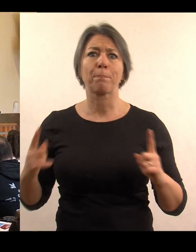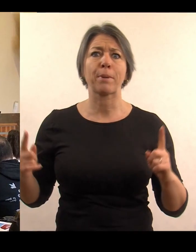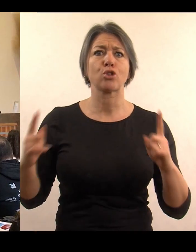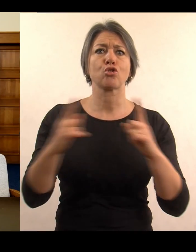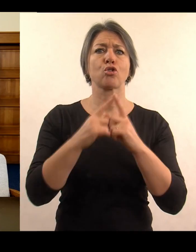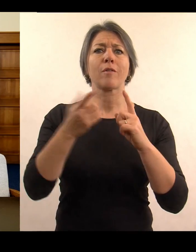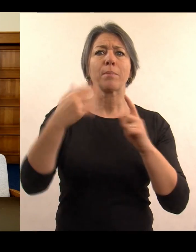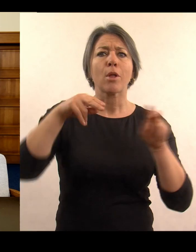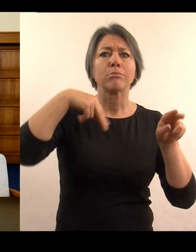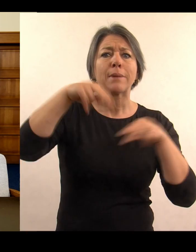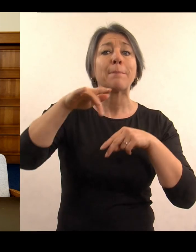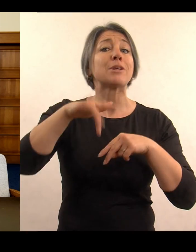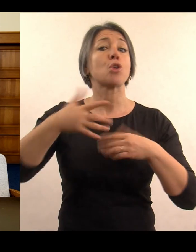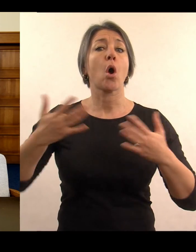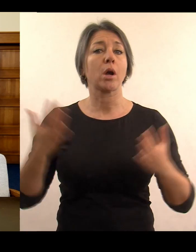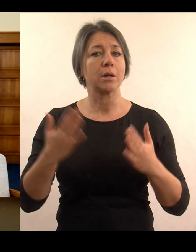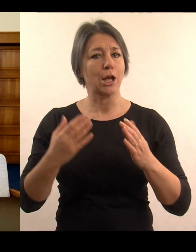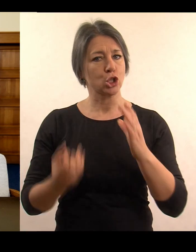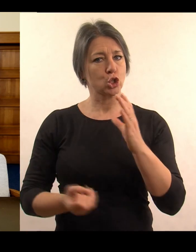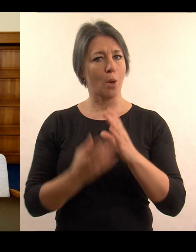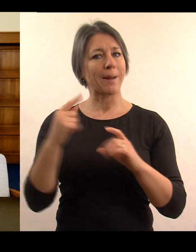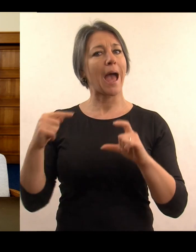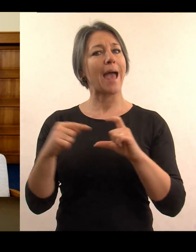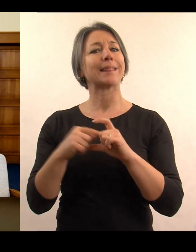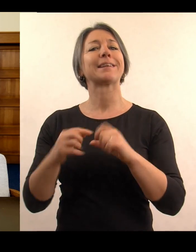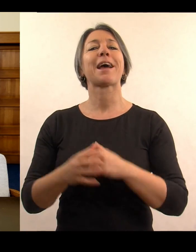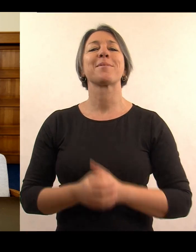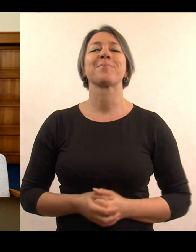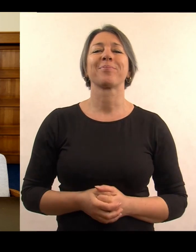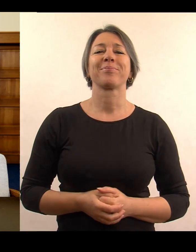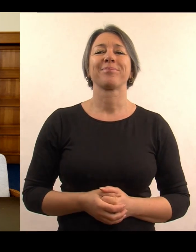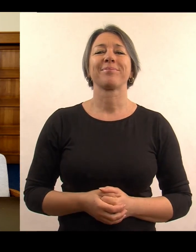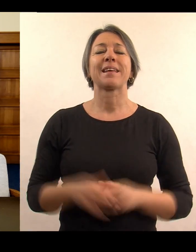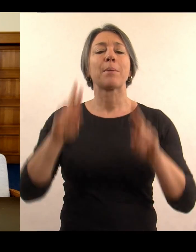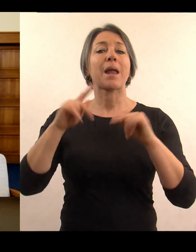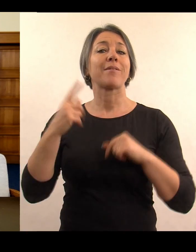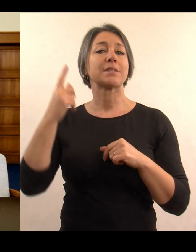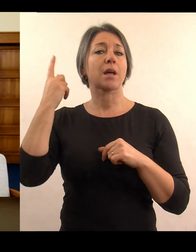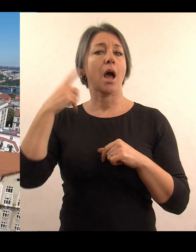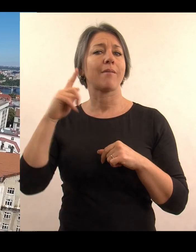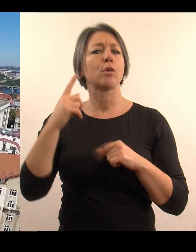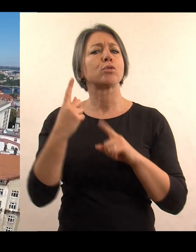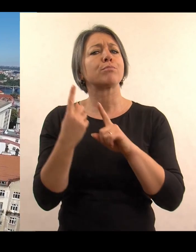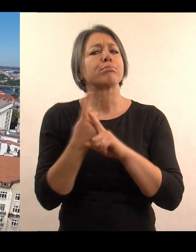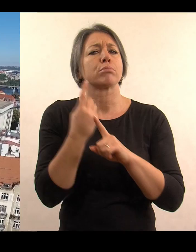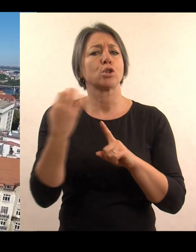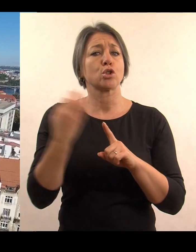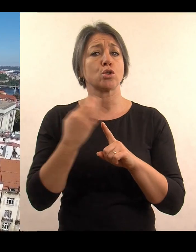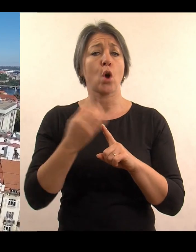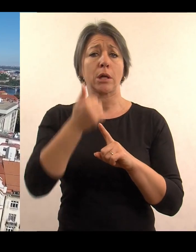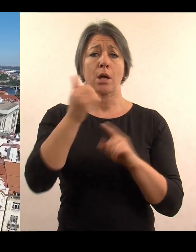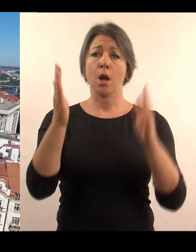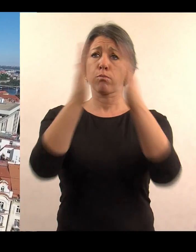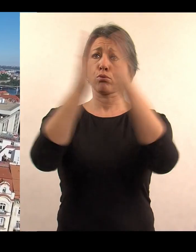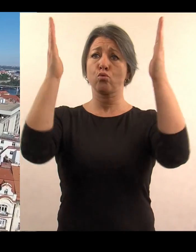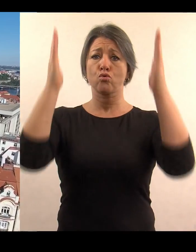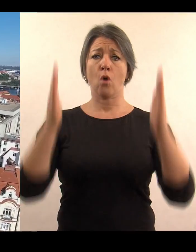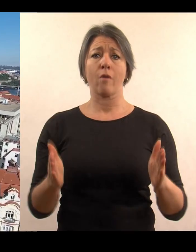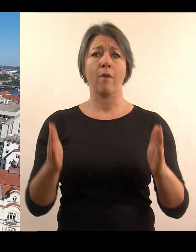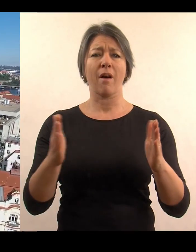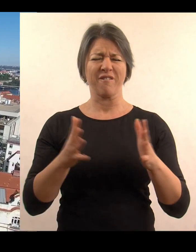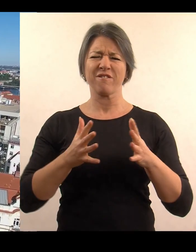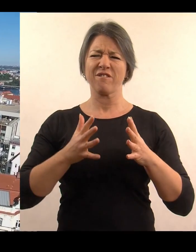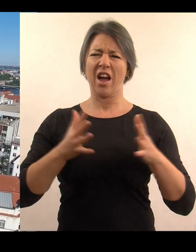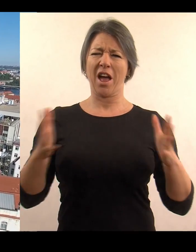na etně. Právnická fakulta je specifická zase v tom, že máme jednu budovu. Ta budova je poměrně velká, je v